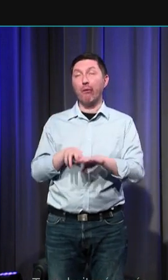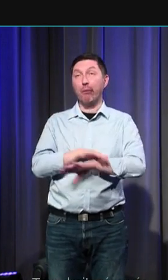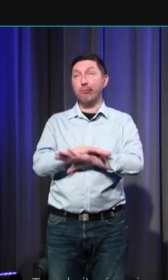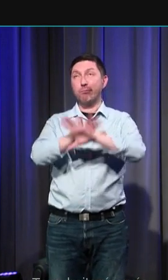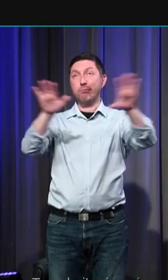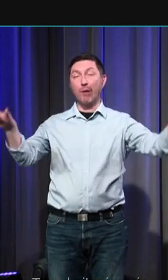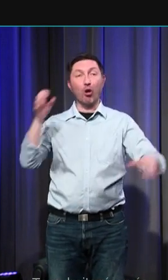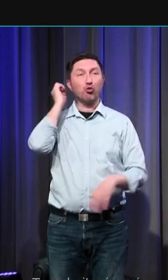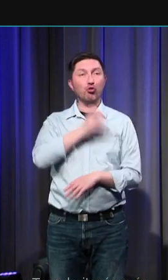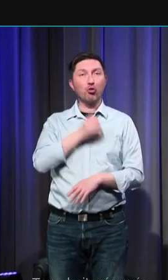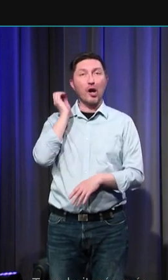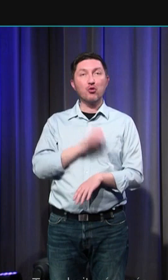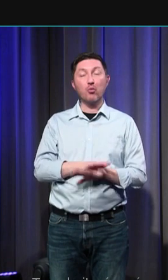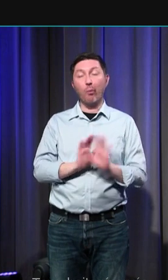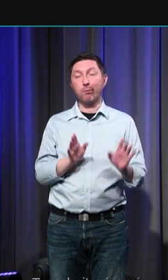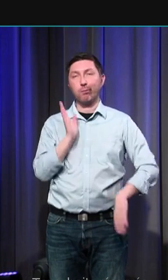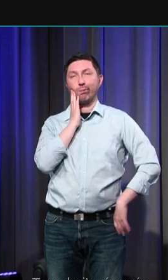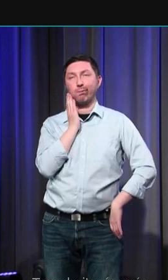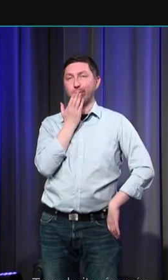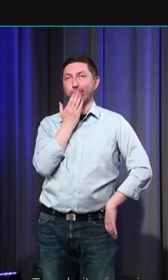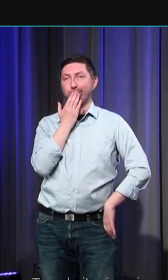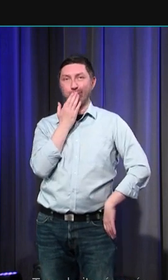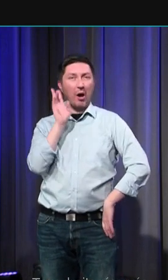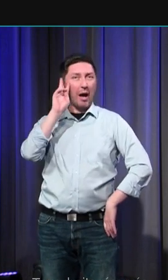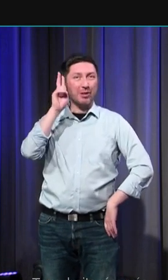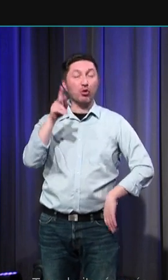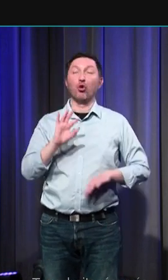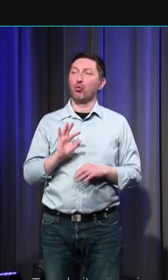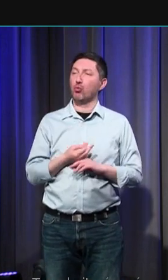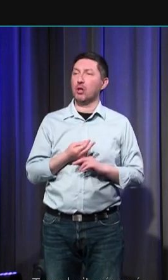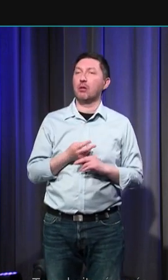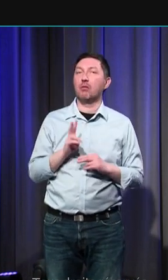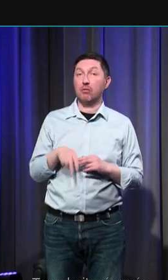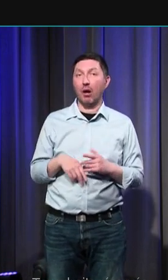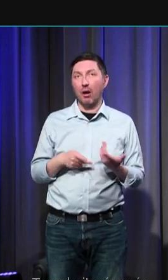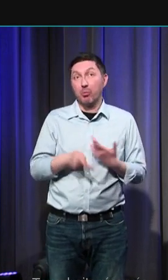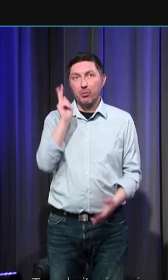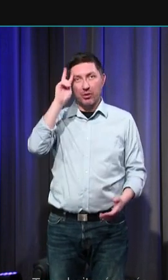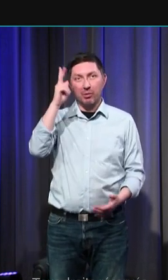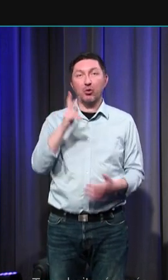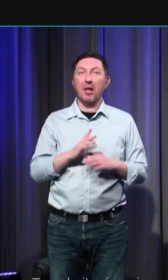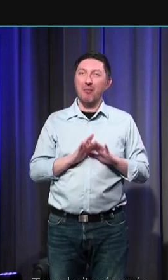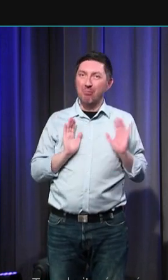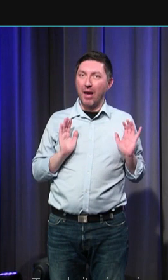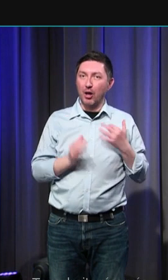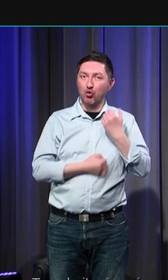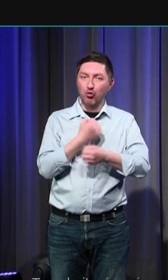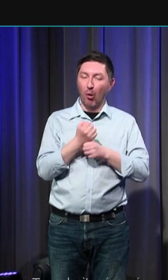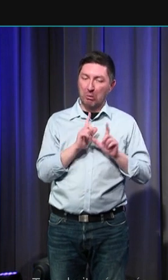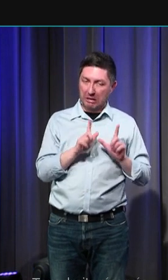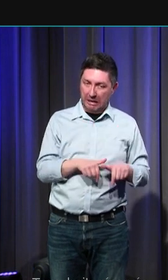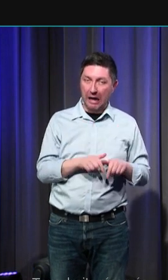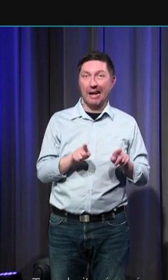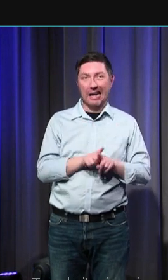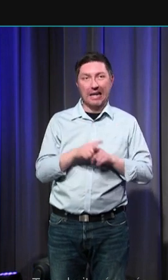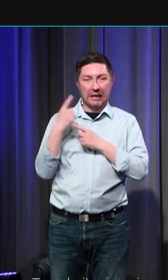fait tellement partie du quotidien ce qui est vrai on s'y habitue mais on trouve toujours des moyens des subterfuges pour pallier